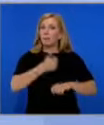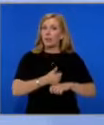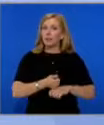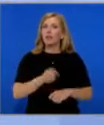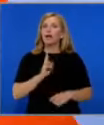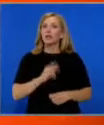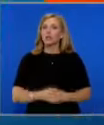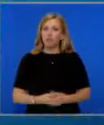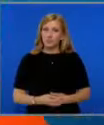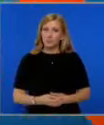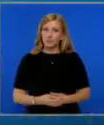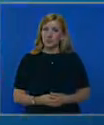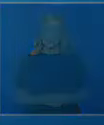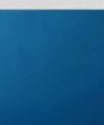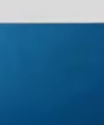на Кърджали.